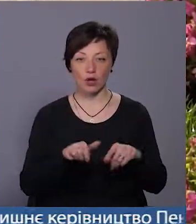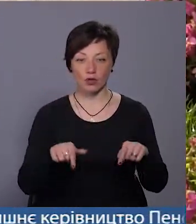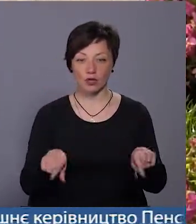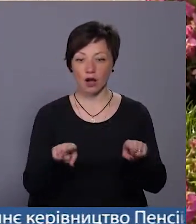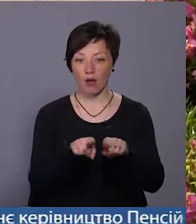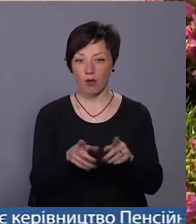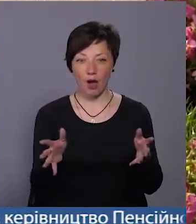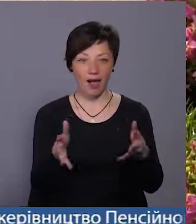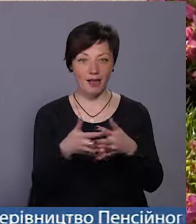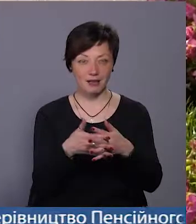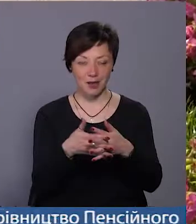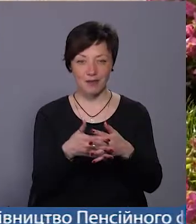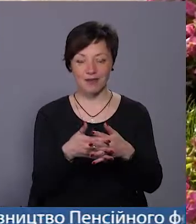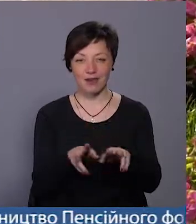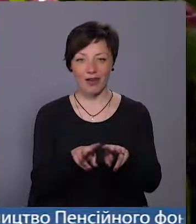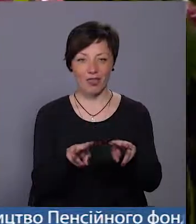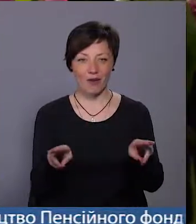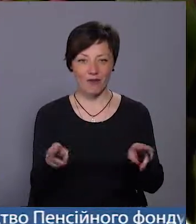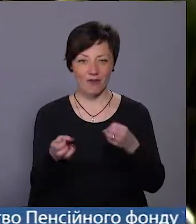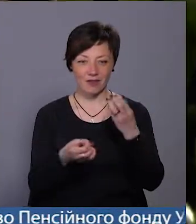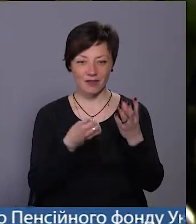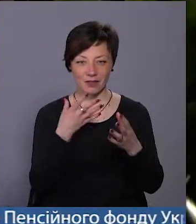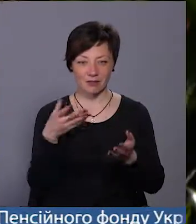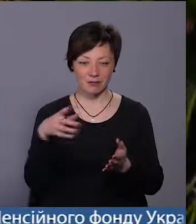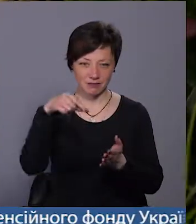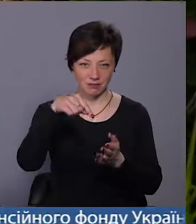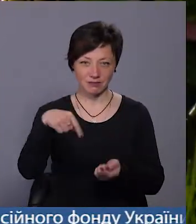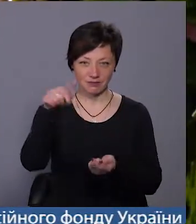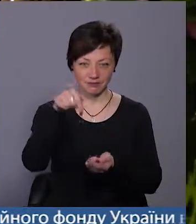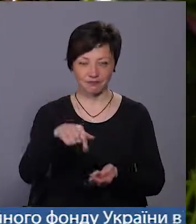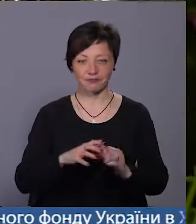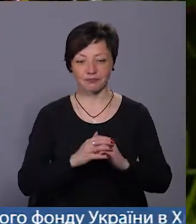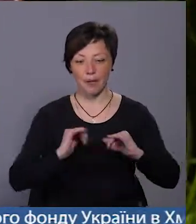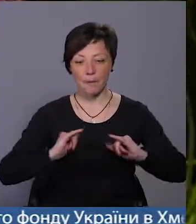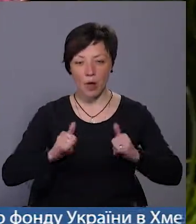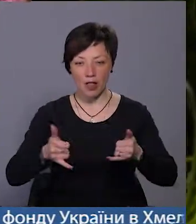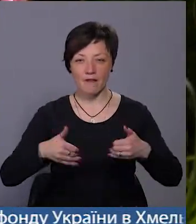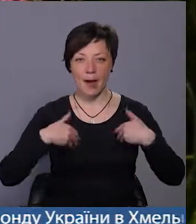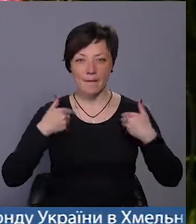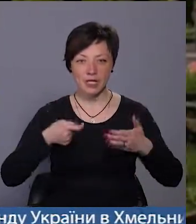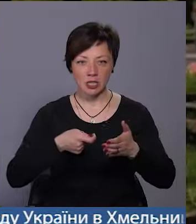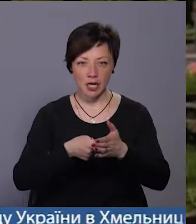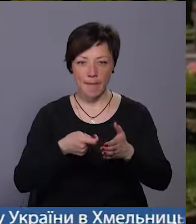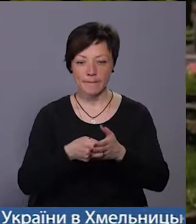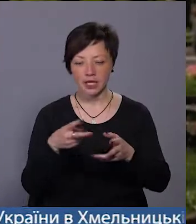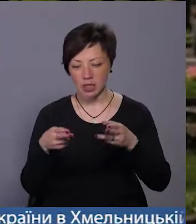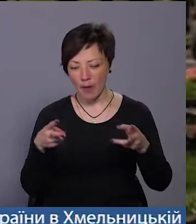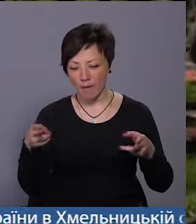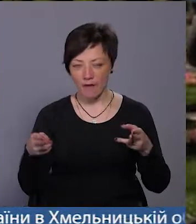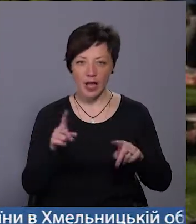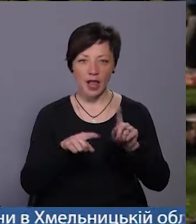такому ансаблі, однакова квітка, воно дуже вписується. Полив, підживлення, прищіпування ще так